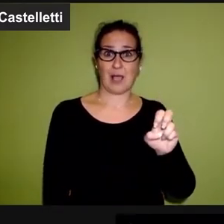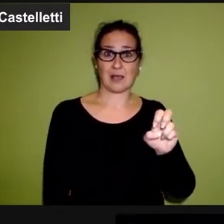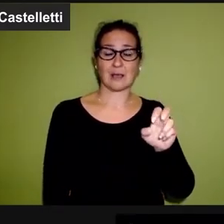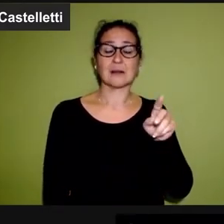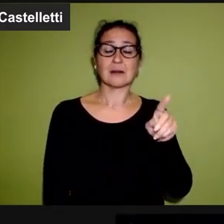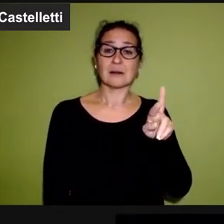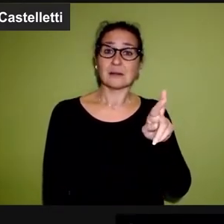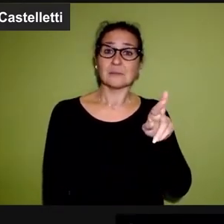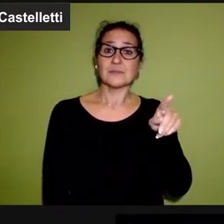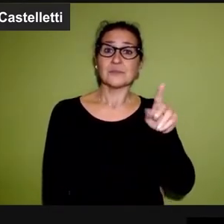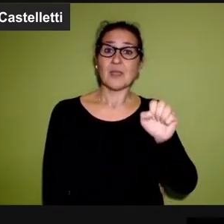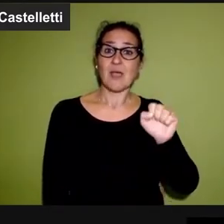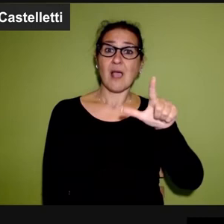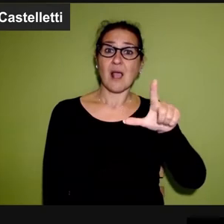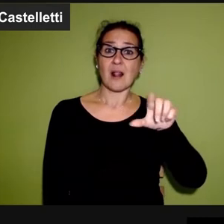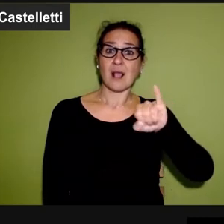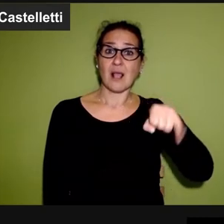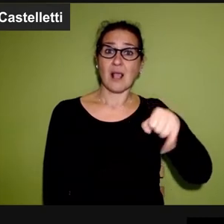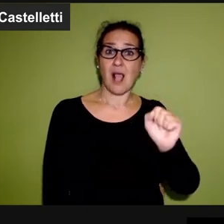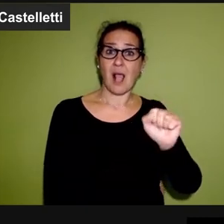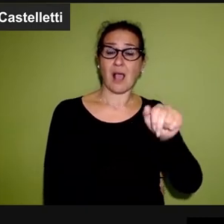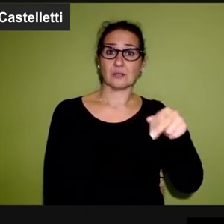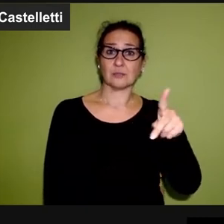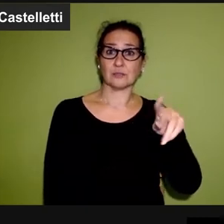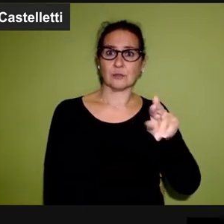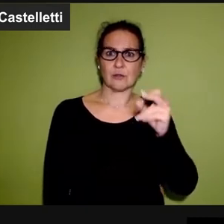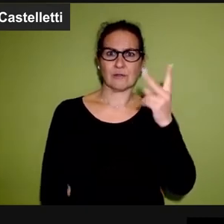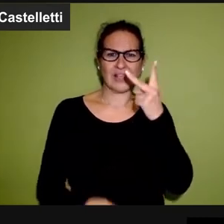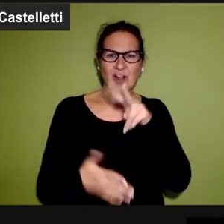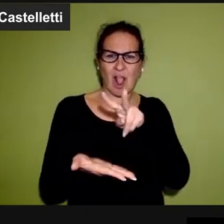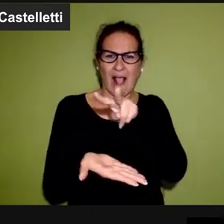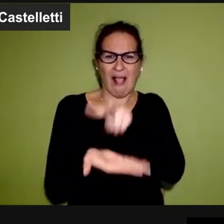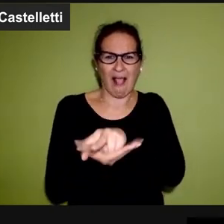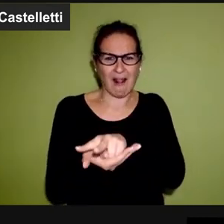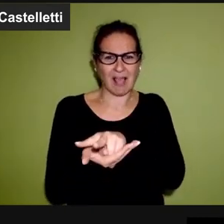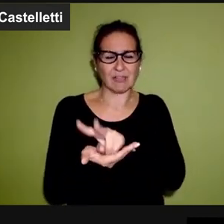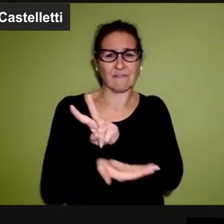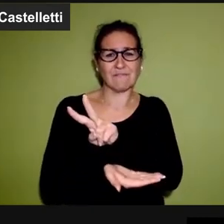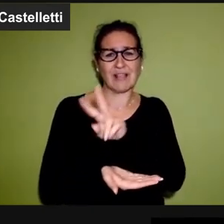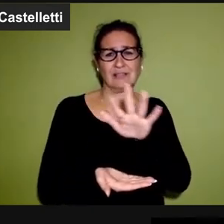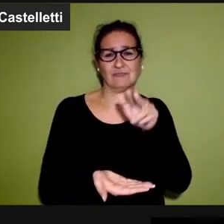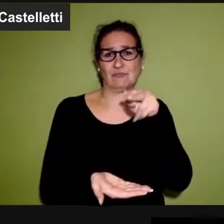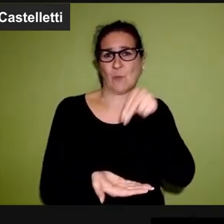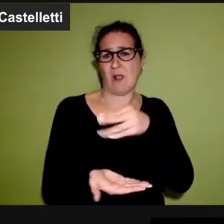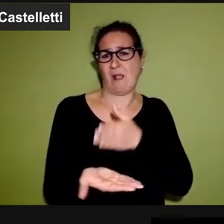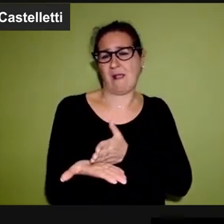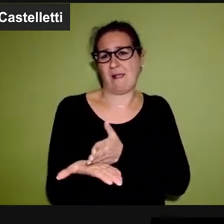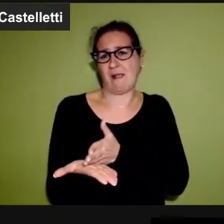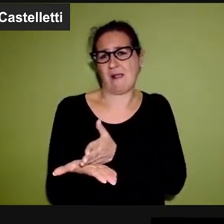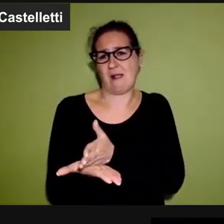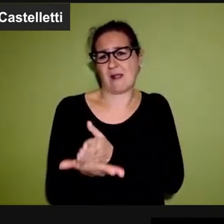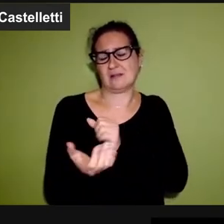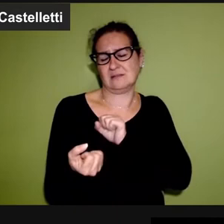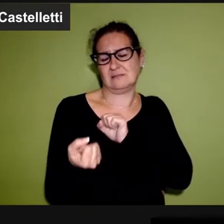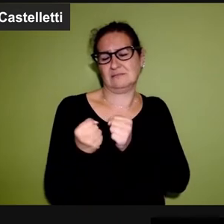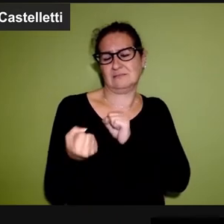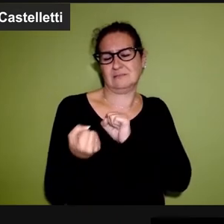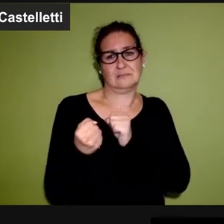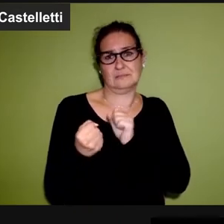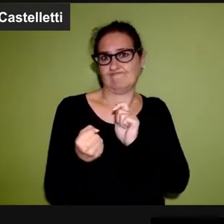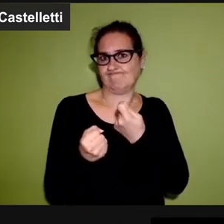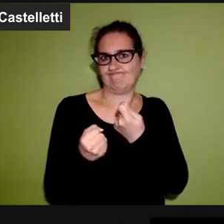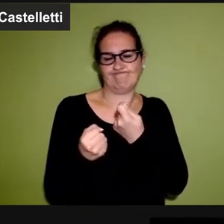storia vera di Ramon San Pedro, costretto a letto per 25 anni, durante i quali ha